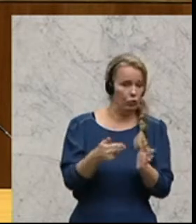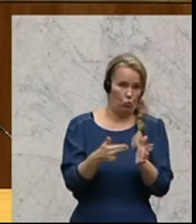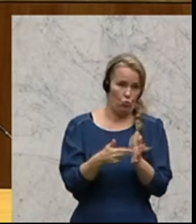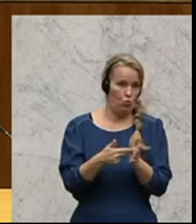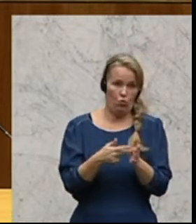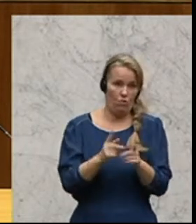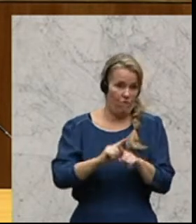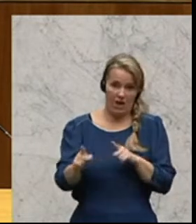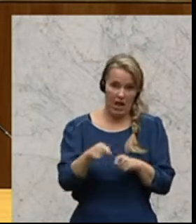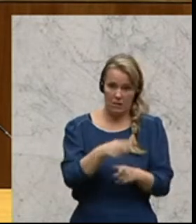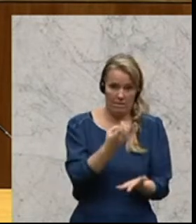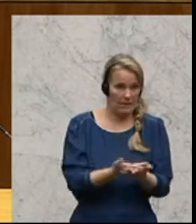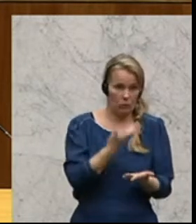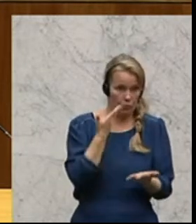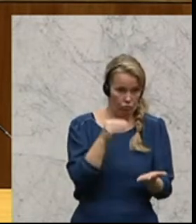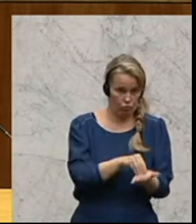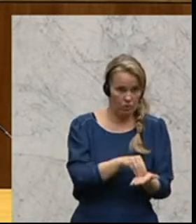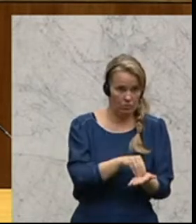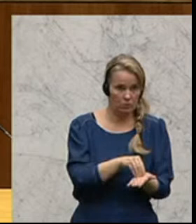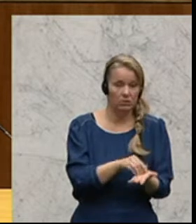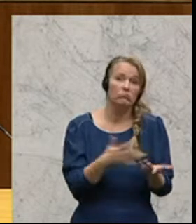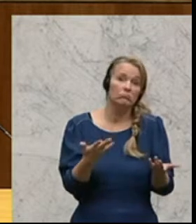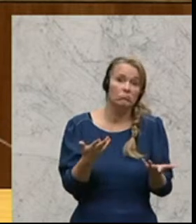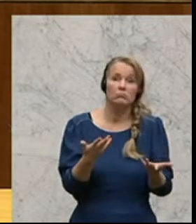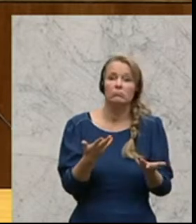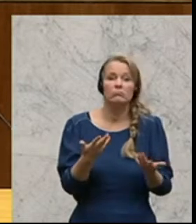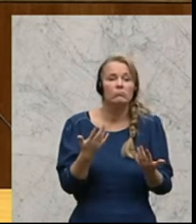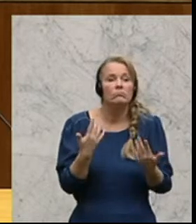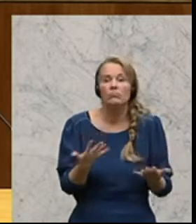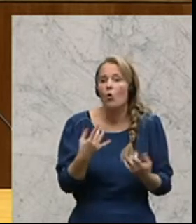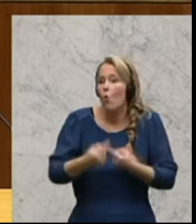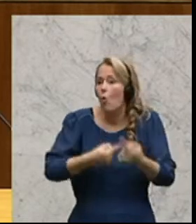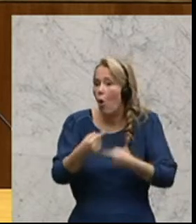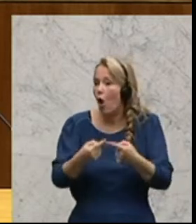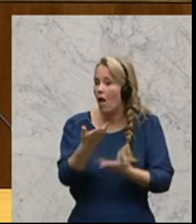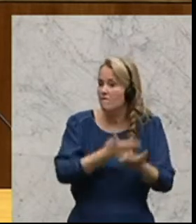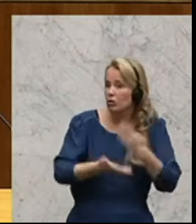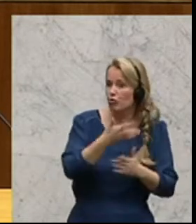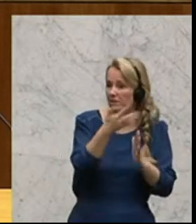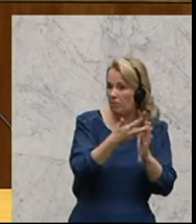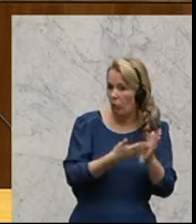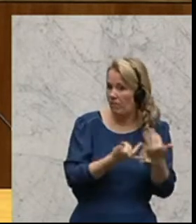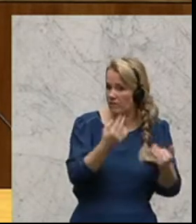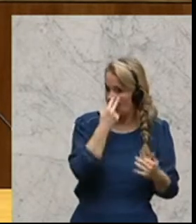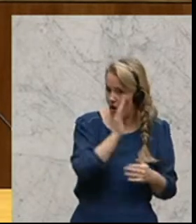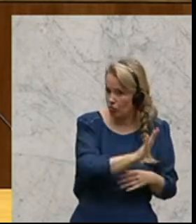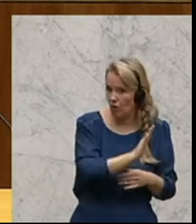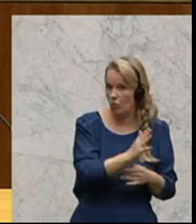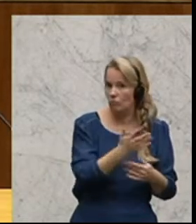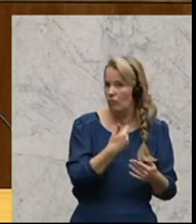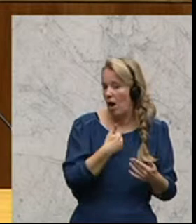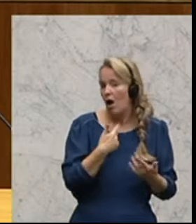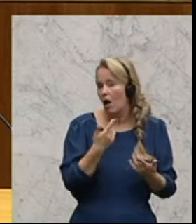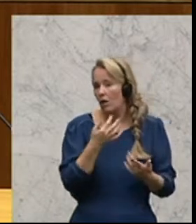Berichtes noch nicht ausreichend beantwortet sind. Was war die Rolle der Wirtschaftsprüfer in dem Zusammenhang, die testiert haben?